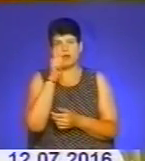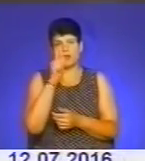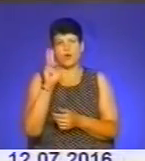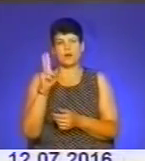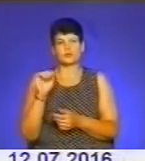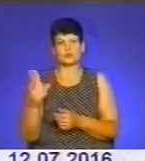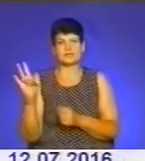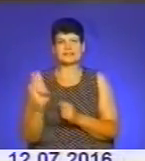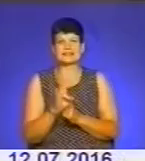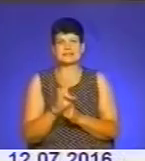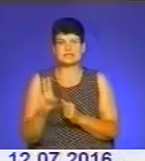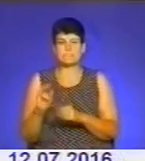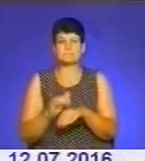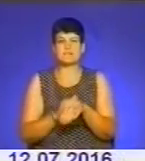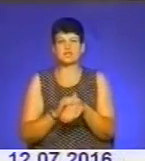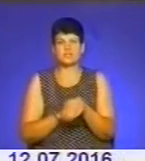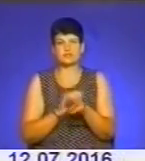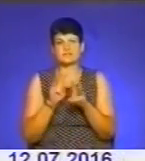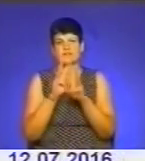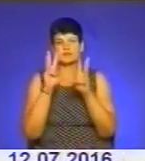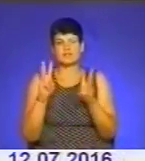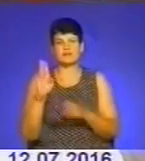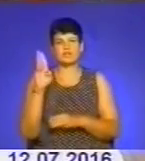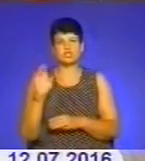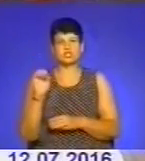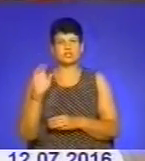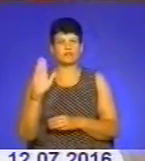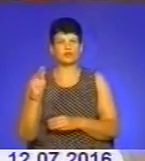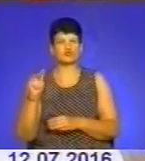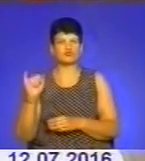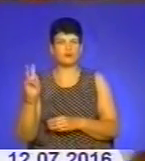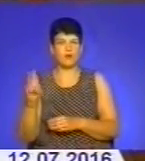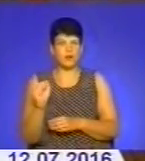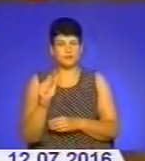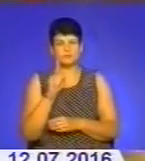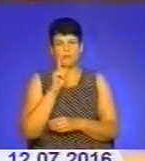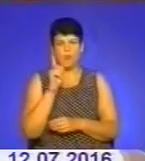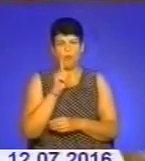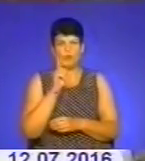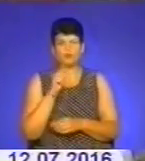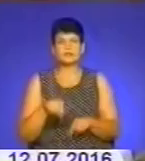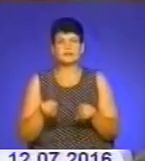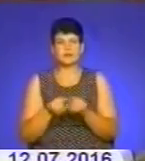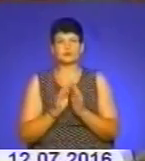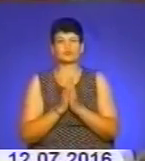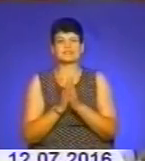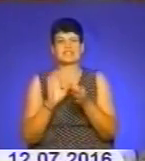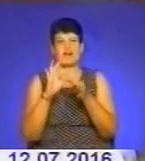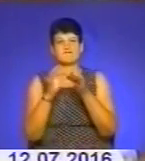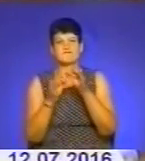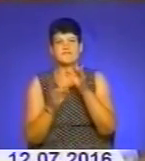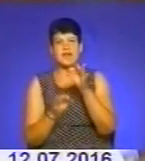церкви, блаженнішого Святослава Шевчука з молоддю. Також учасники прощі молитимуться спільно на вервиці.